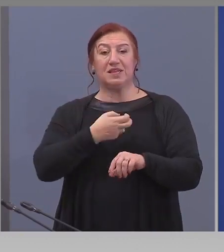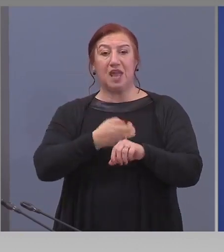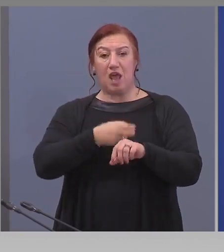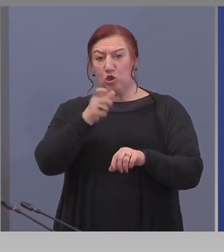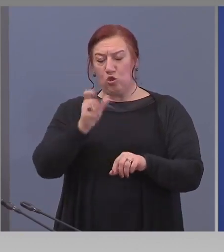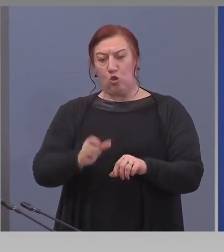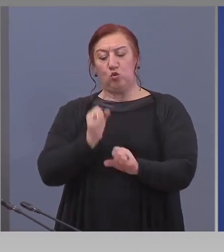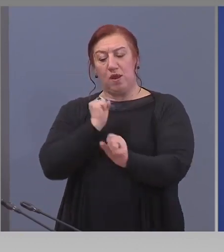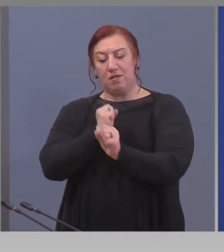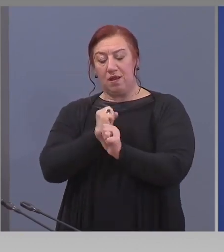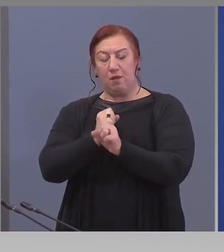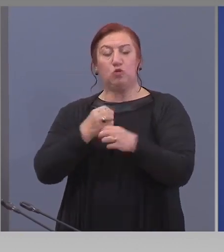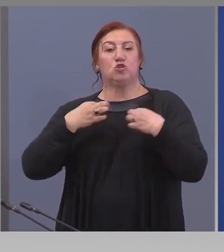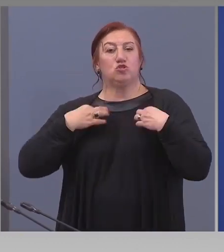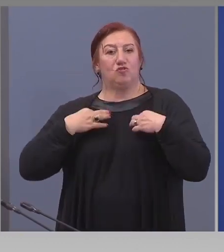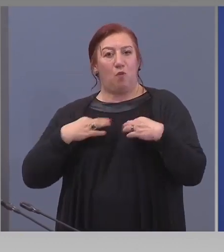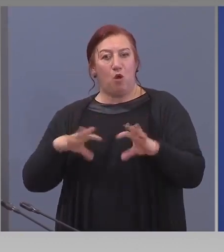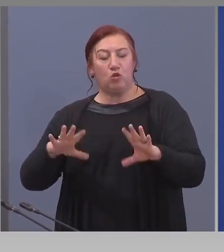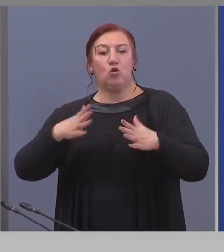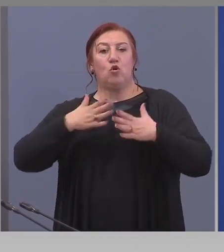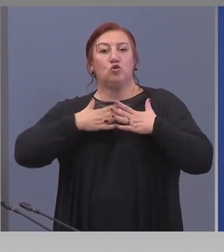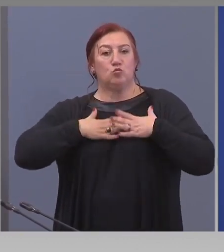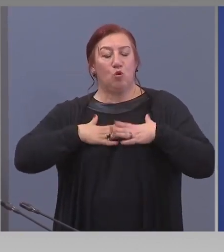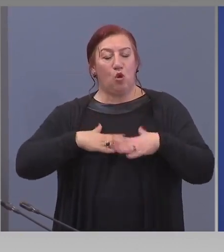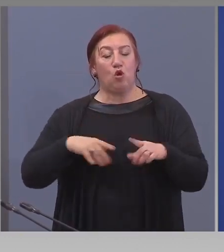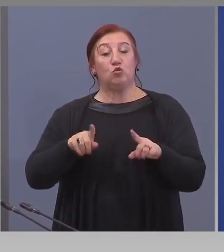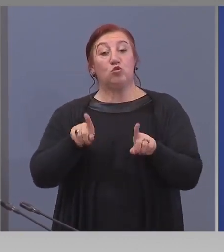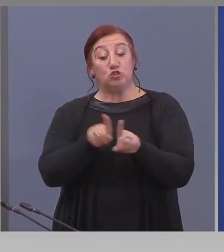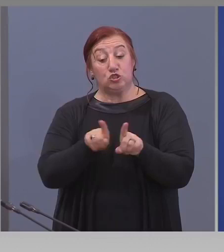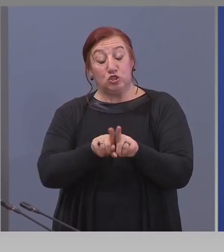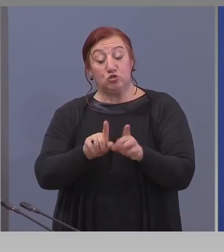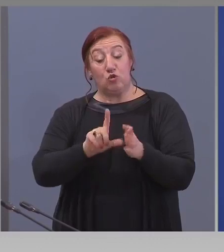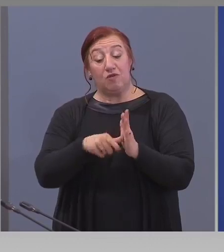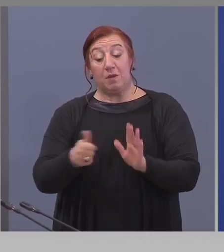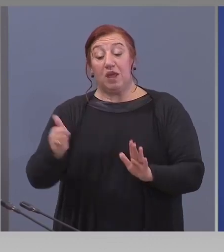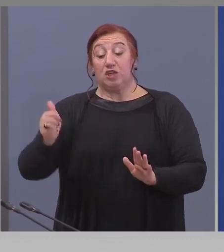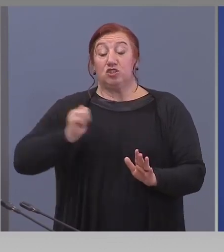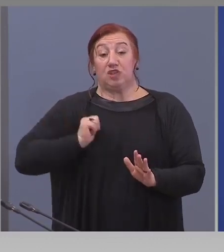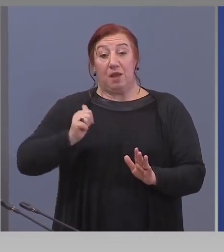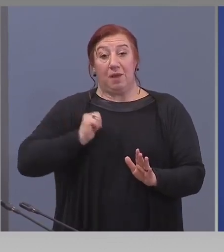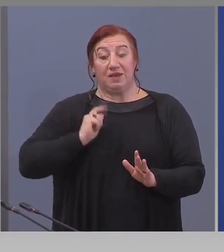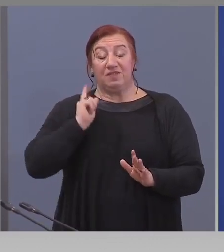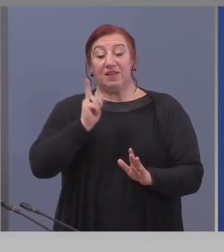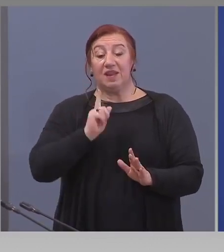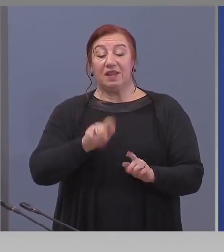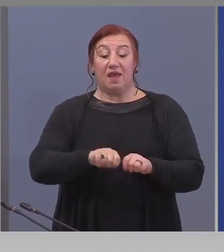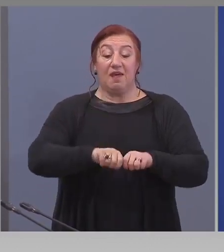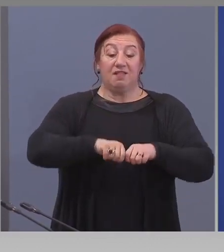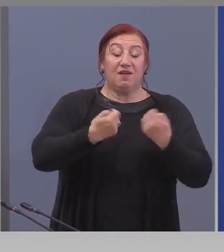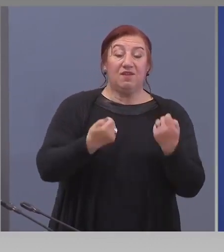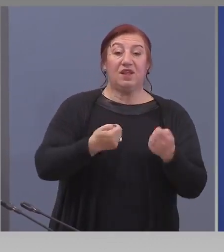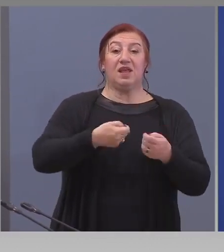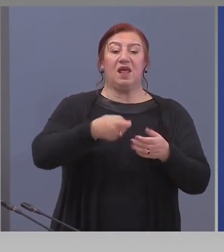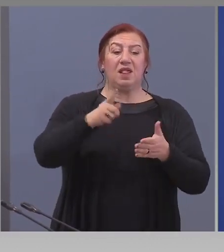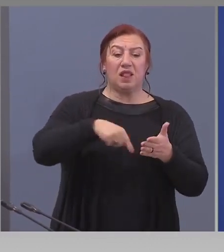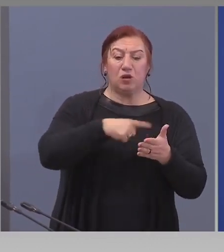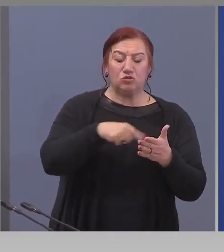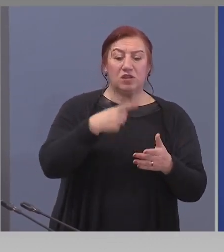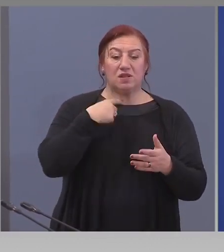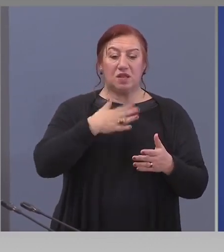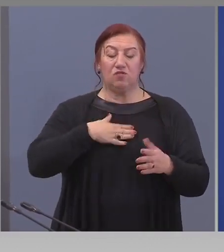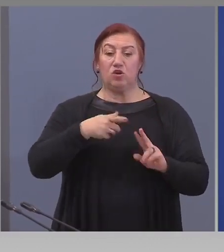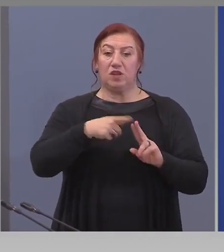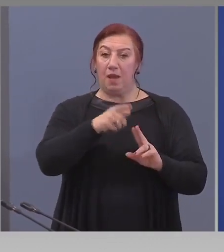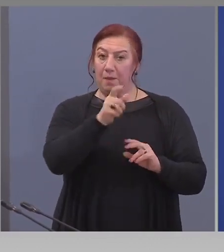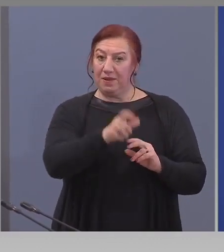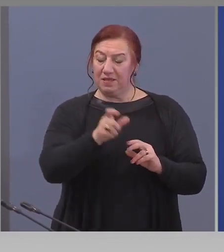свободно и спокойно и да спазват наистина принципа преди всичко да не вредят на своите пациенти. На последно